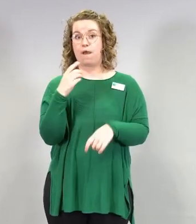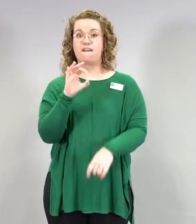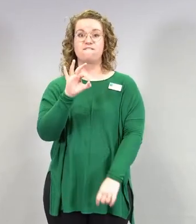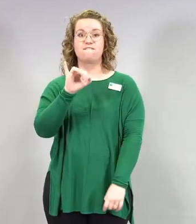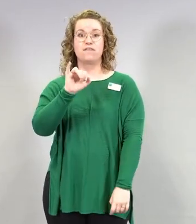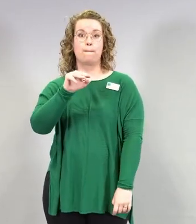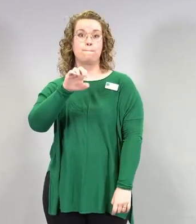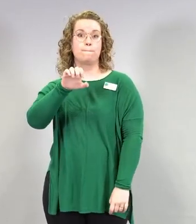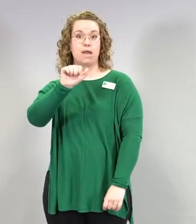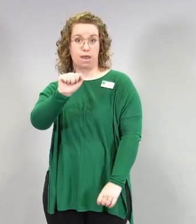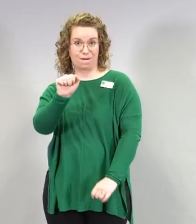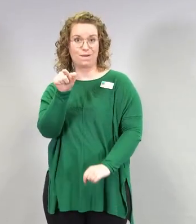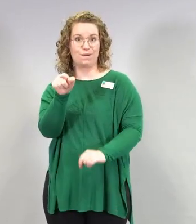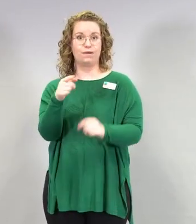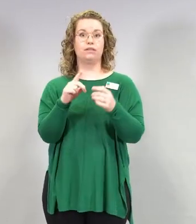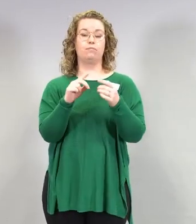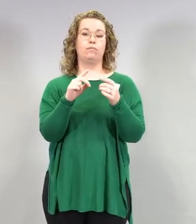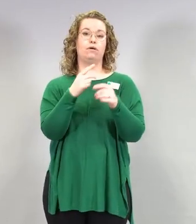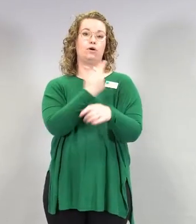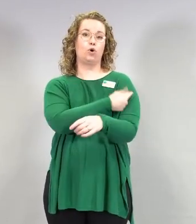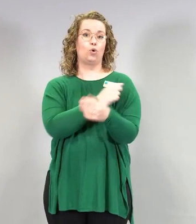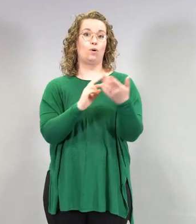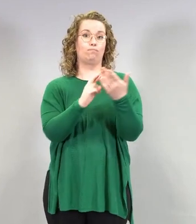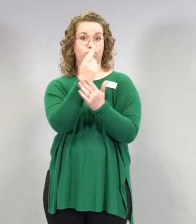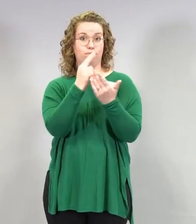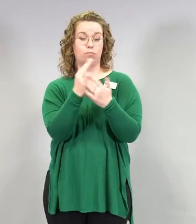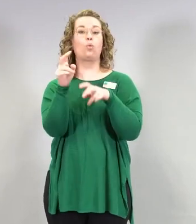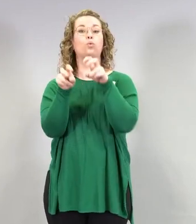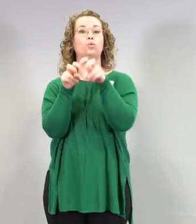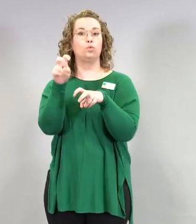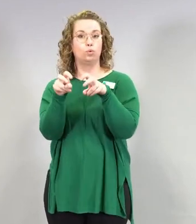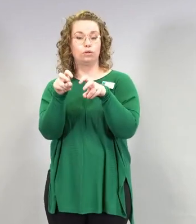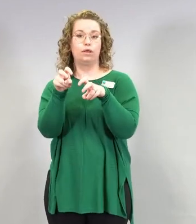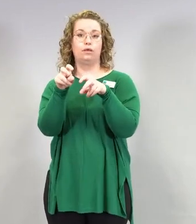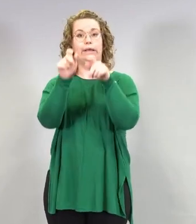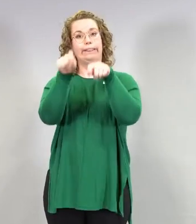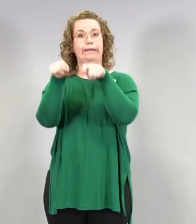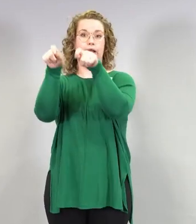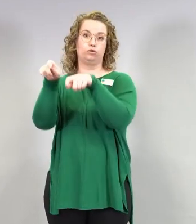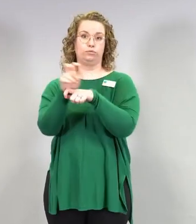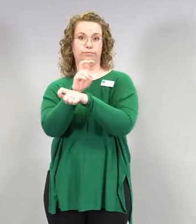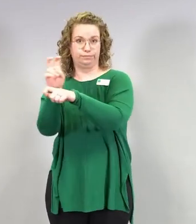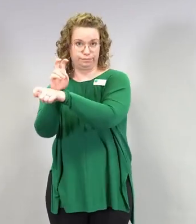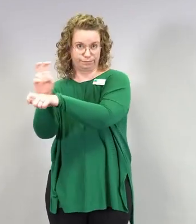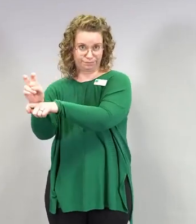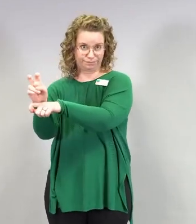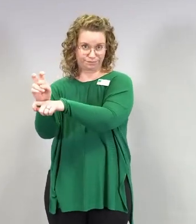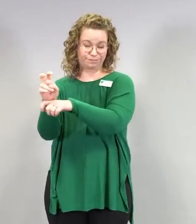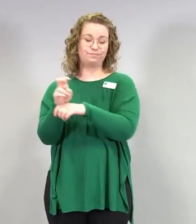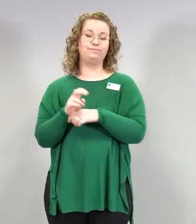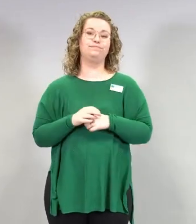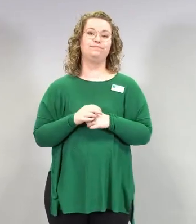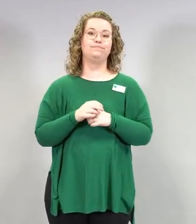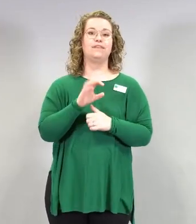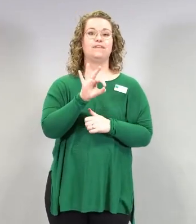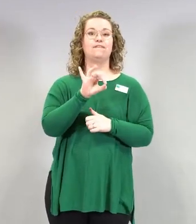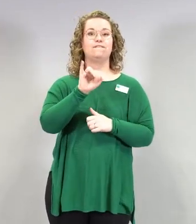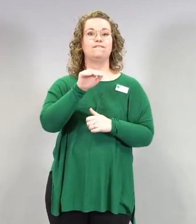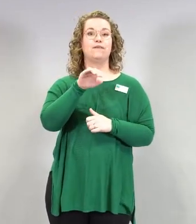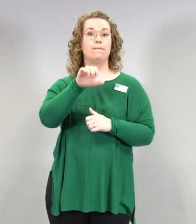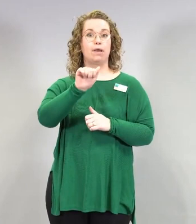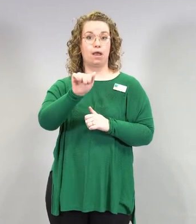Fimea pitää yllä tämmöistä rokotushaittojen ilmoitusten